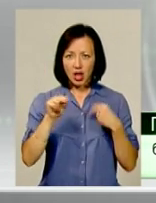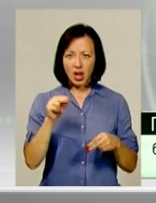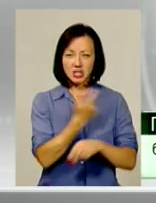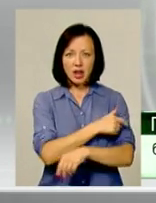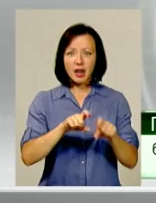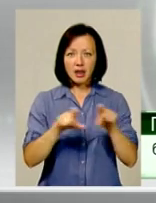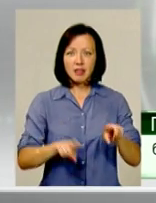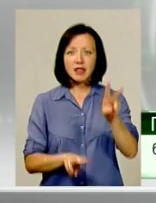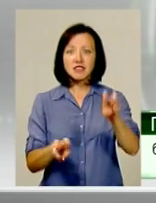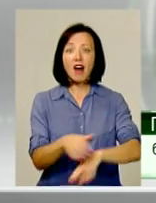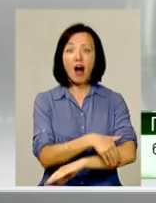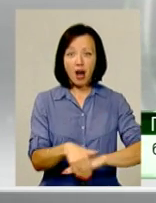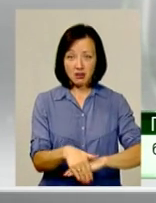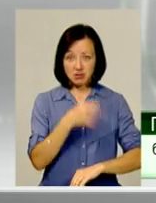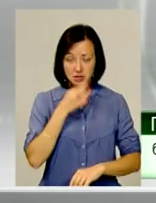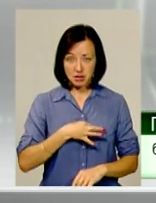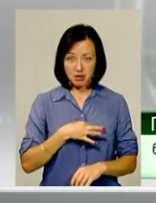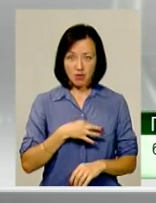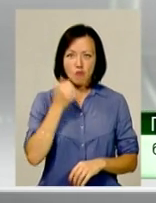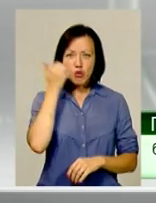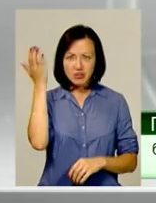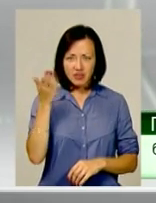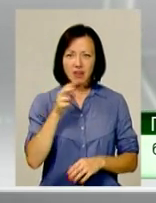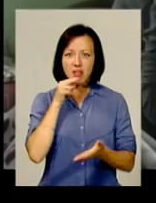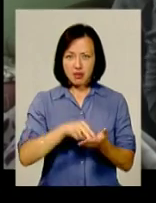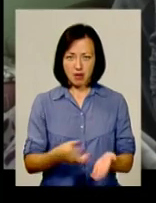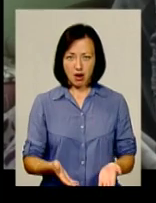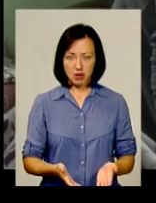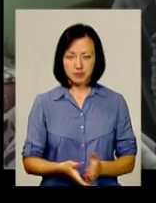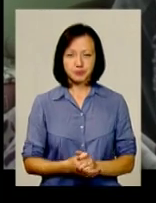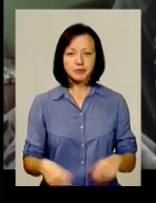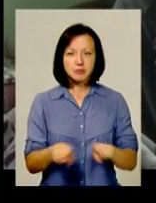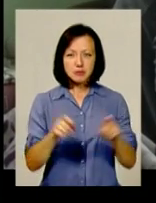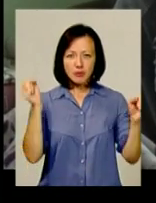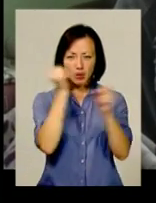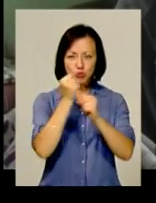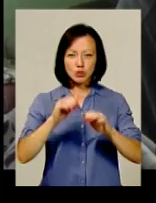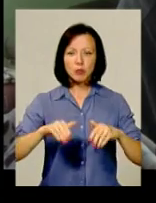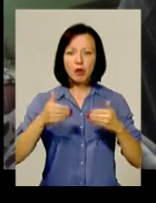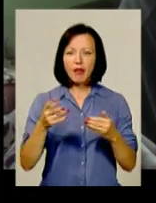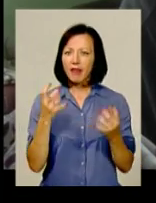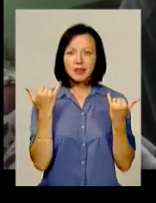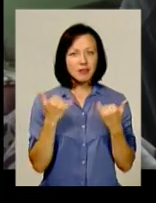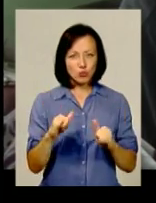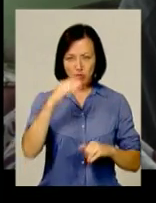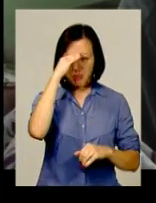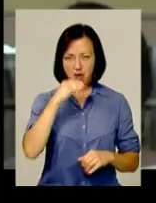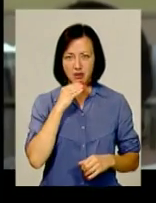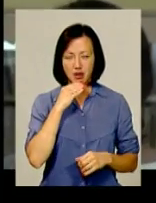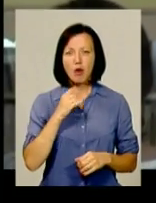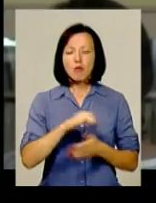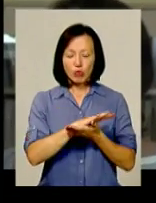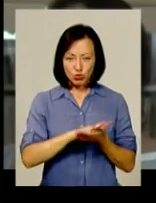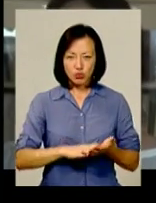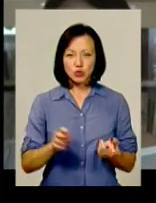клініка. Назвав навіть адрес конкретно. І в Москві, і в Лінінграді. Такі абсурдні поради вже не дивують Петра Петерківського, але він